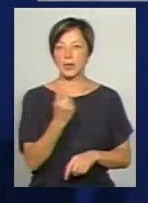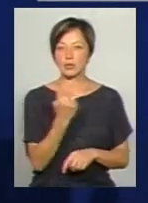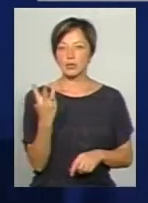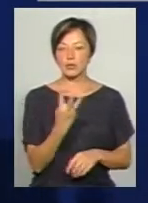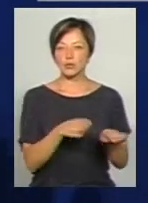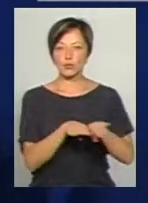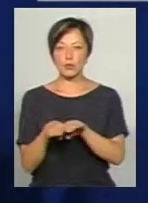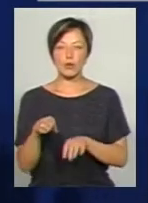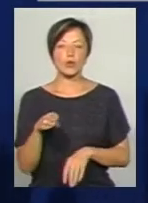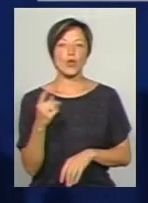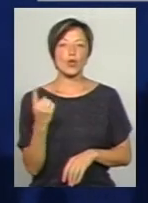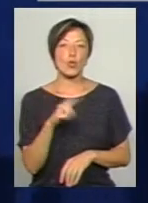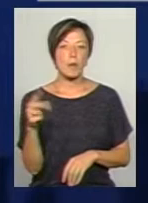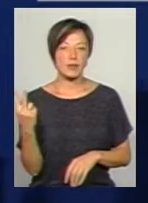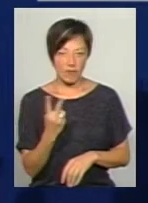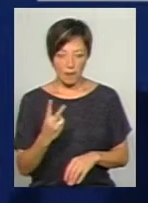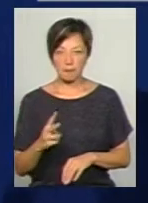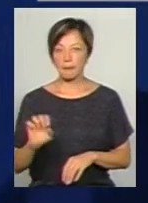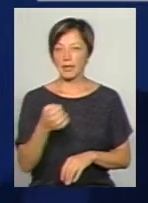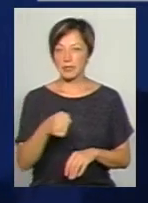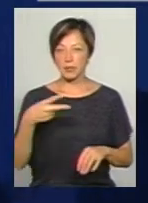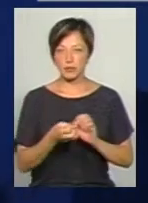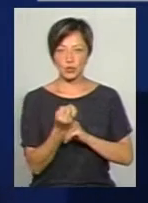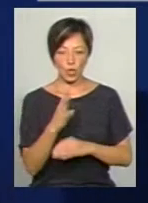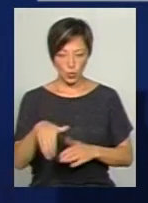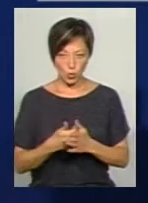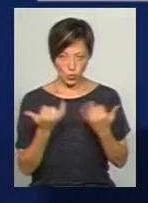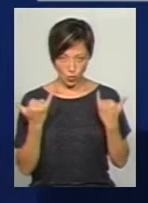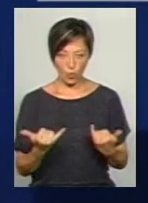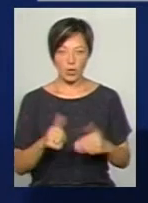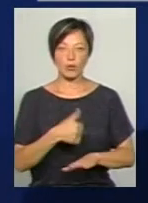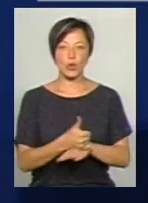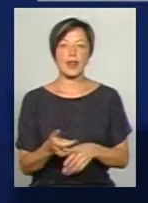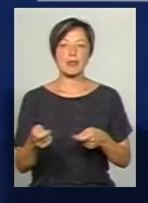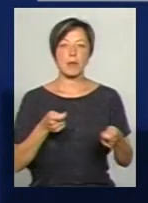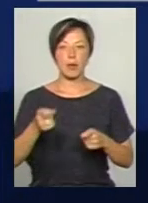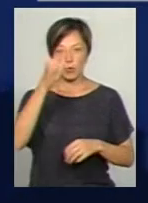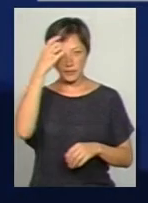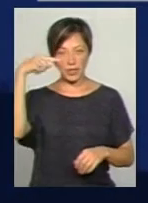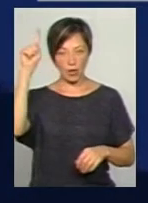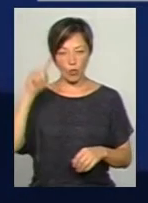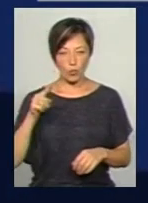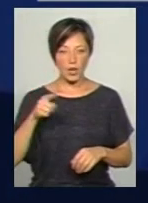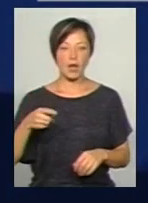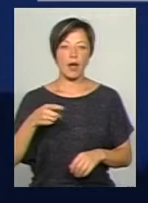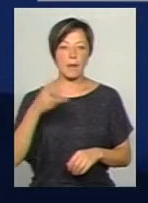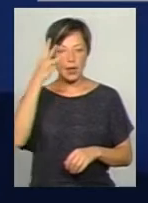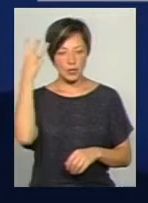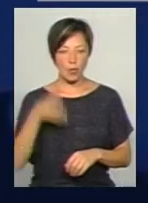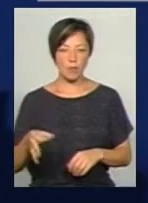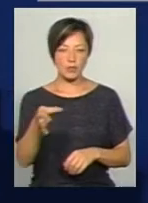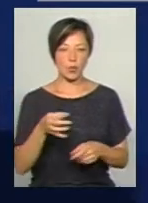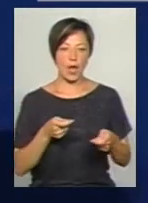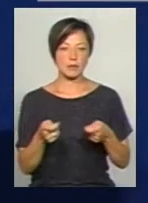ступенів номер 2. З серпня 2014 року і до сьогодні очолює Департамент освіти і науки Хмельницької обласної